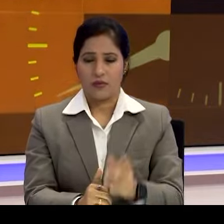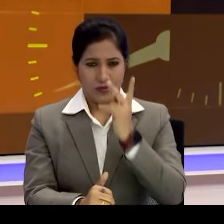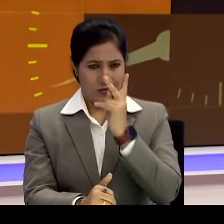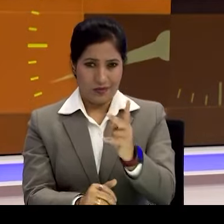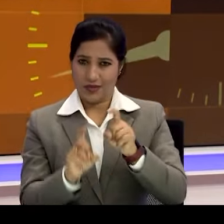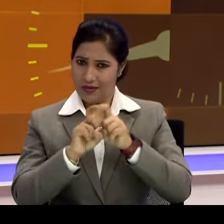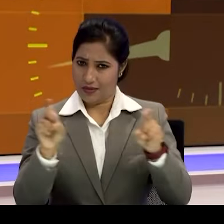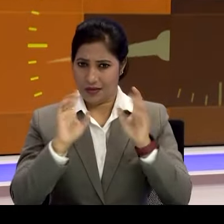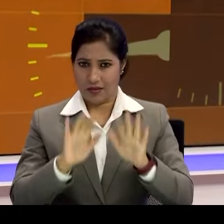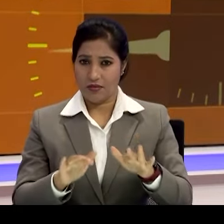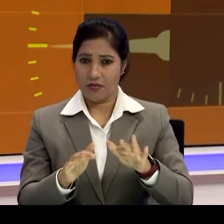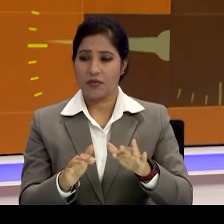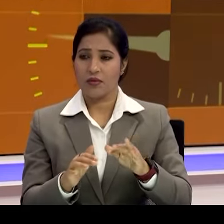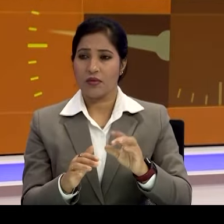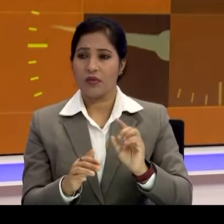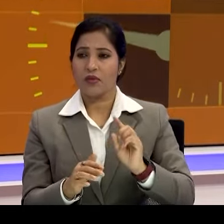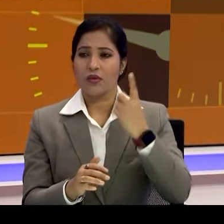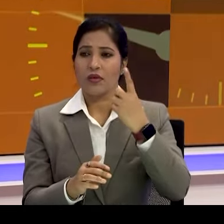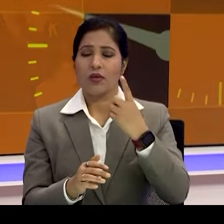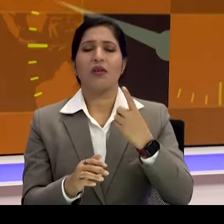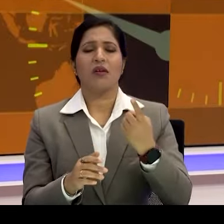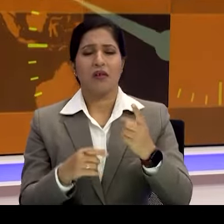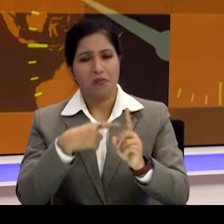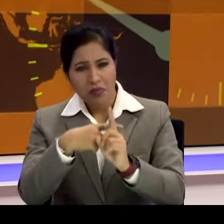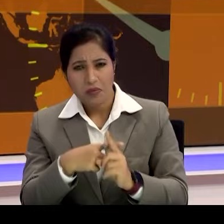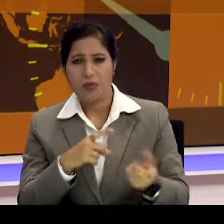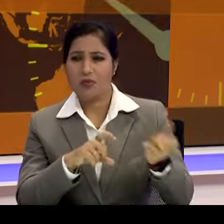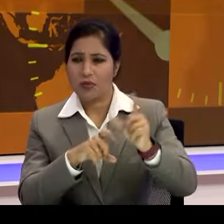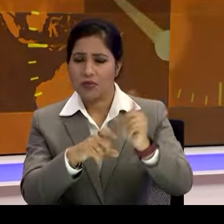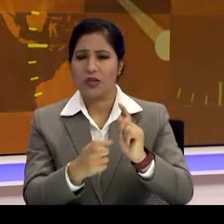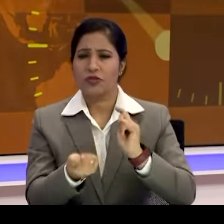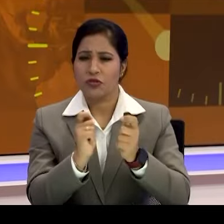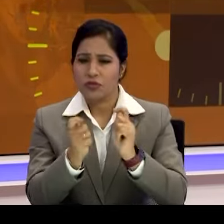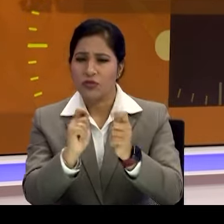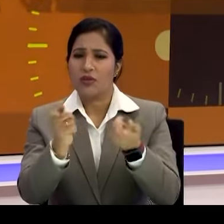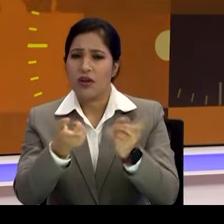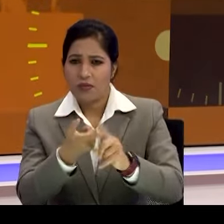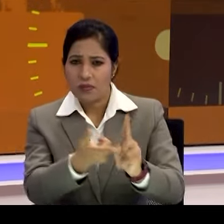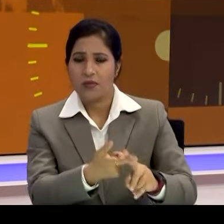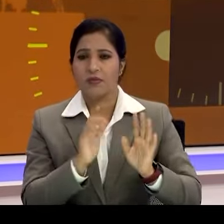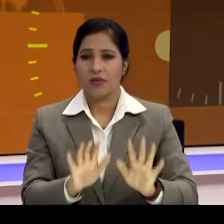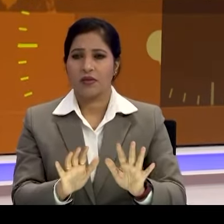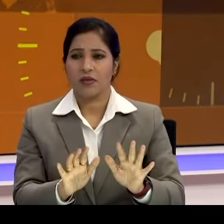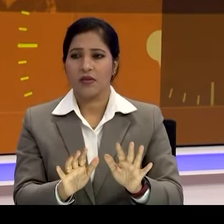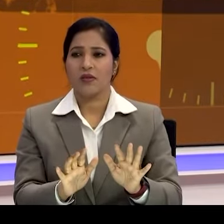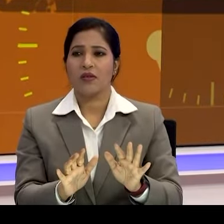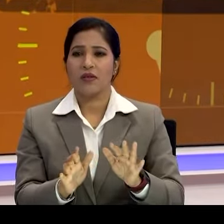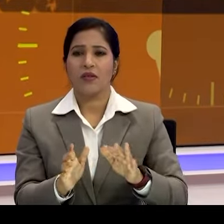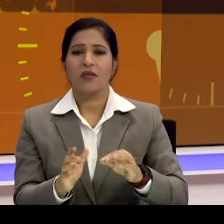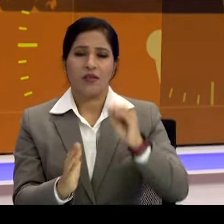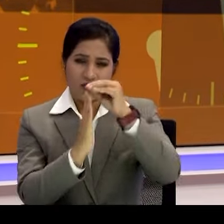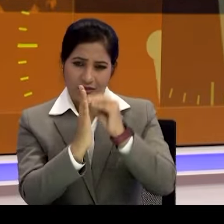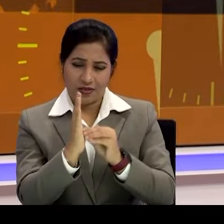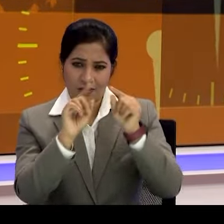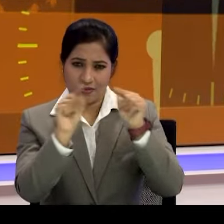multiple events, multiple changes, multiple things which have happened in the past हर बार बार बार